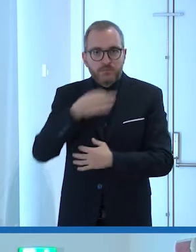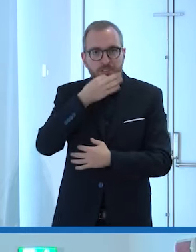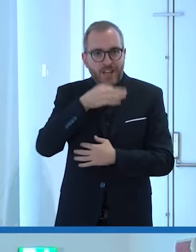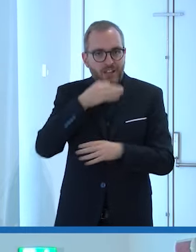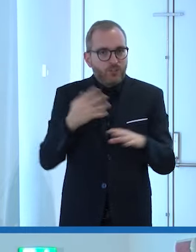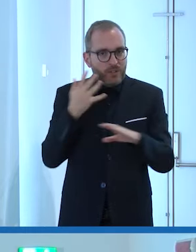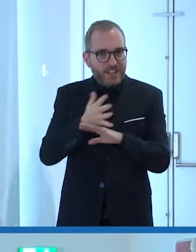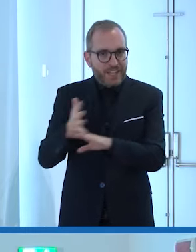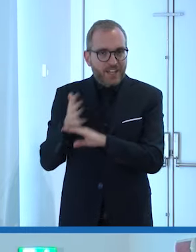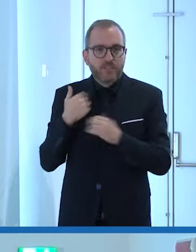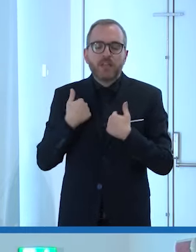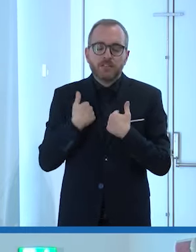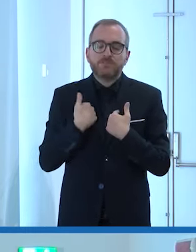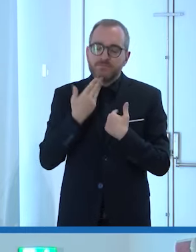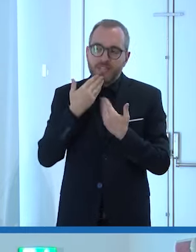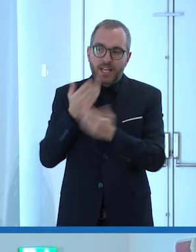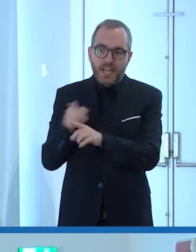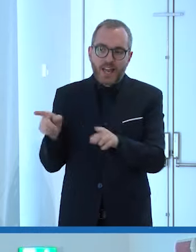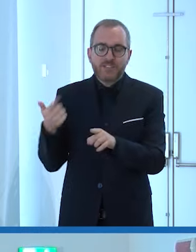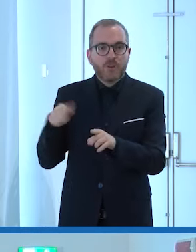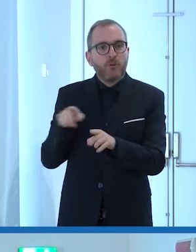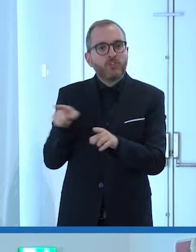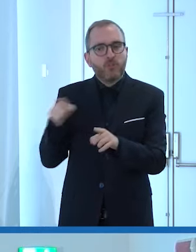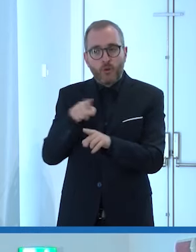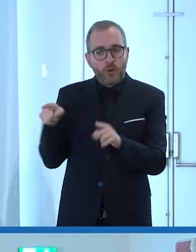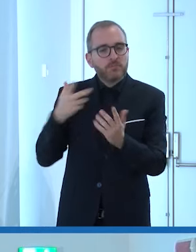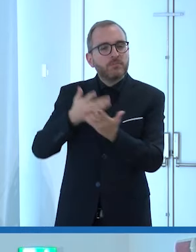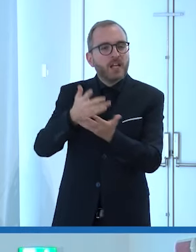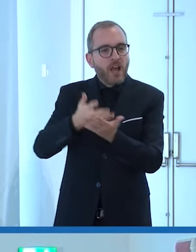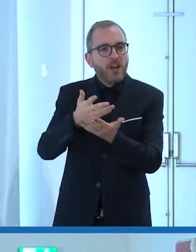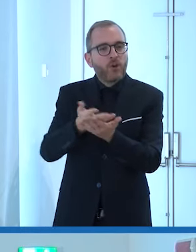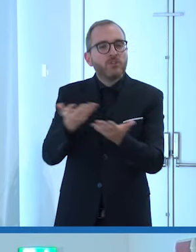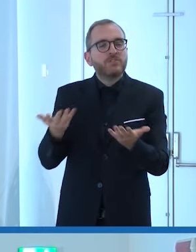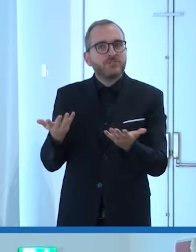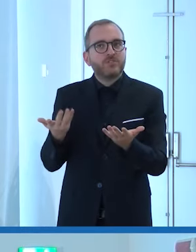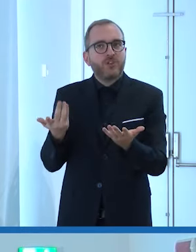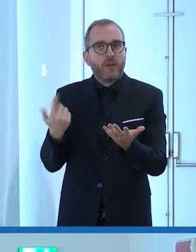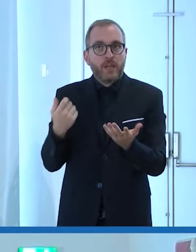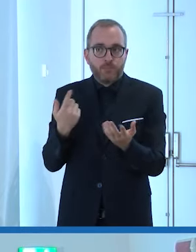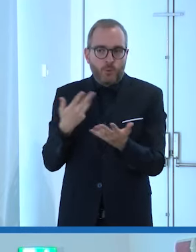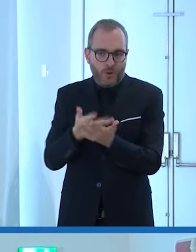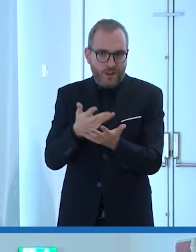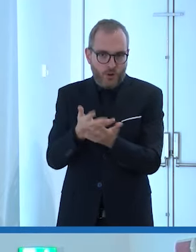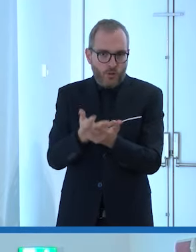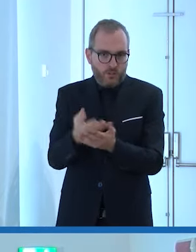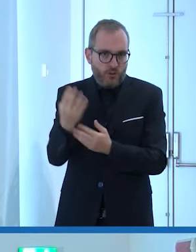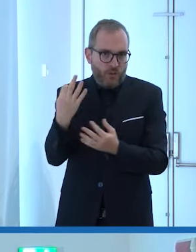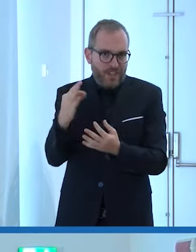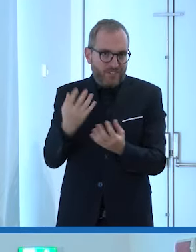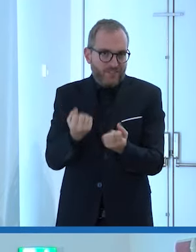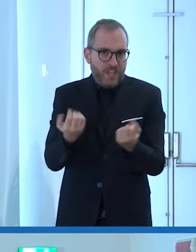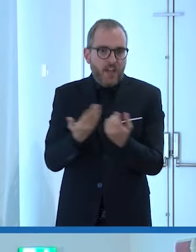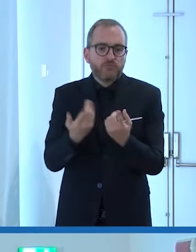con il loro contributo e i loro racconti con grande efficacia ci hanno aiutato a